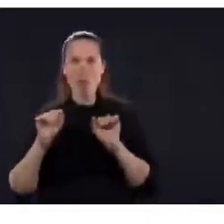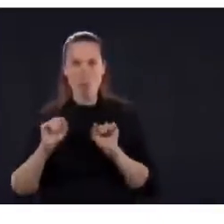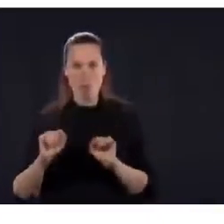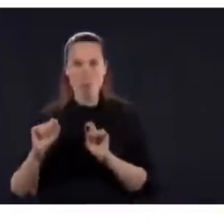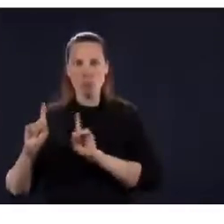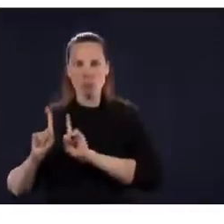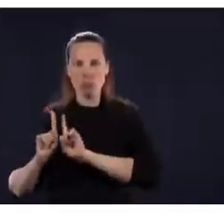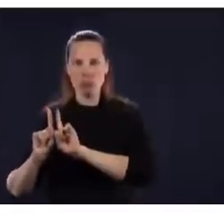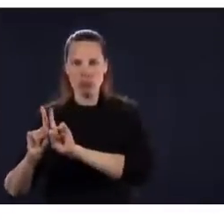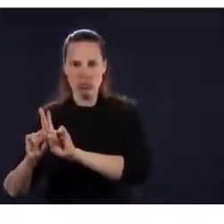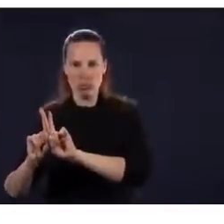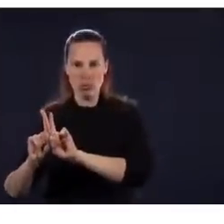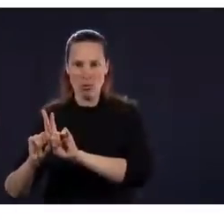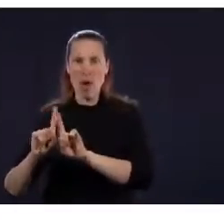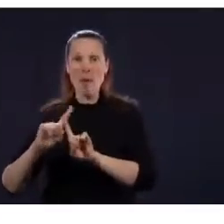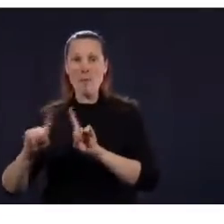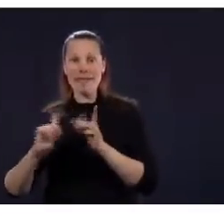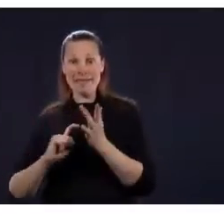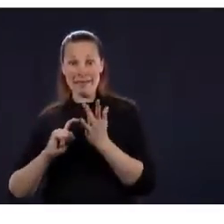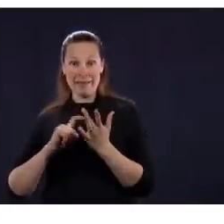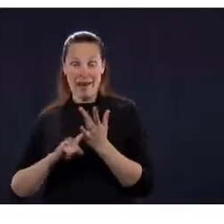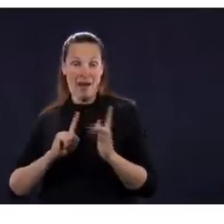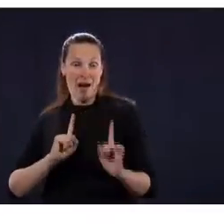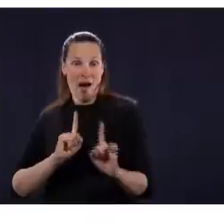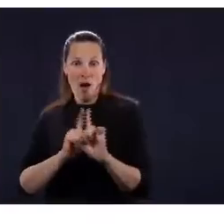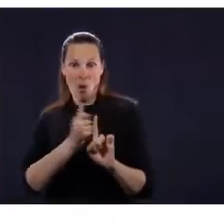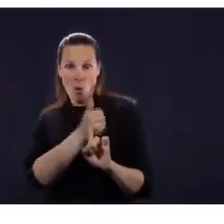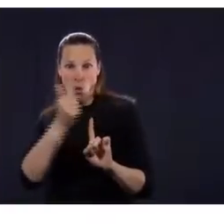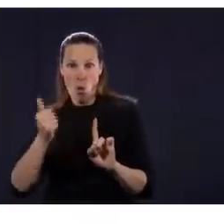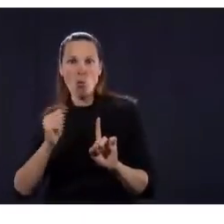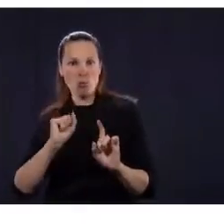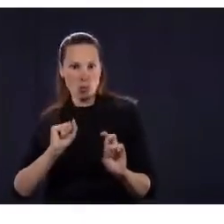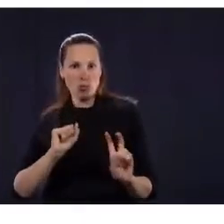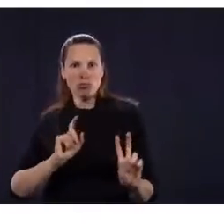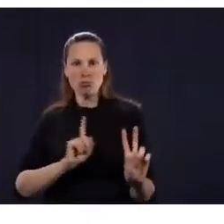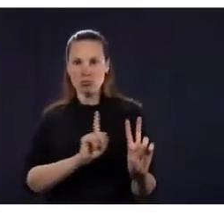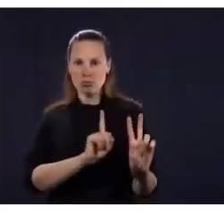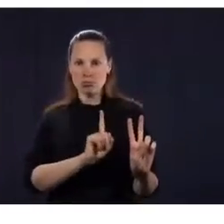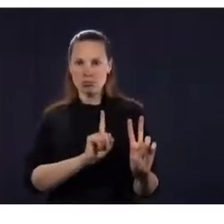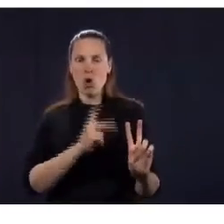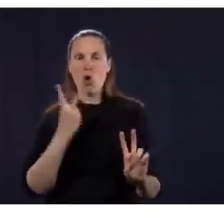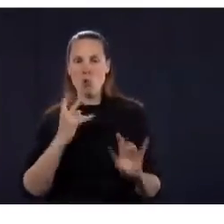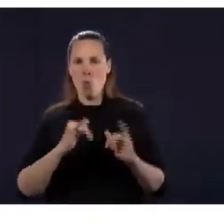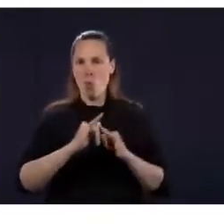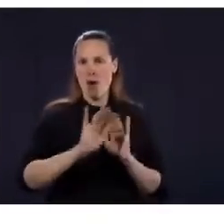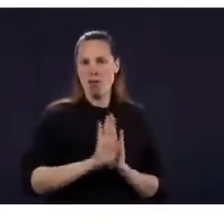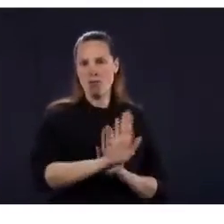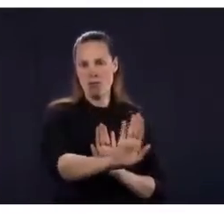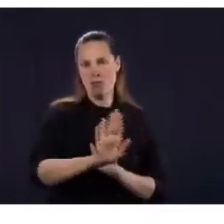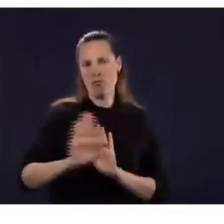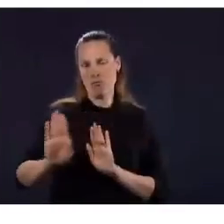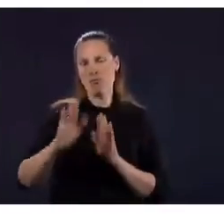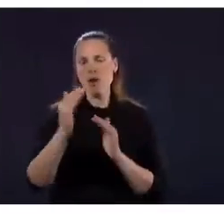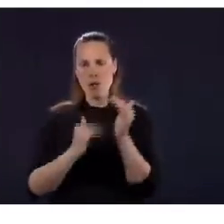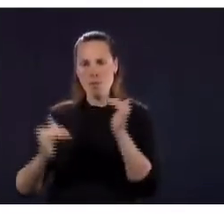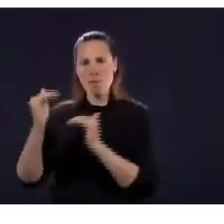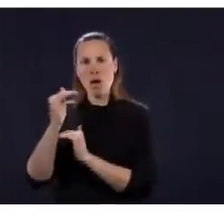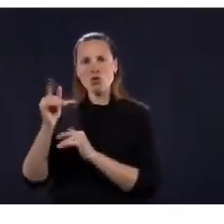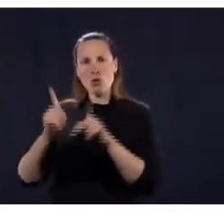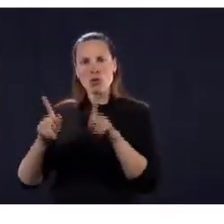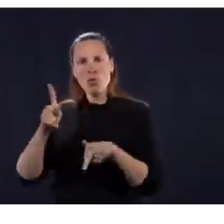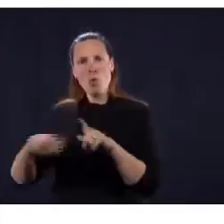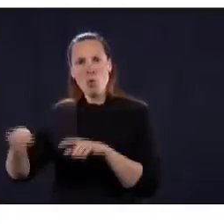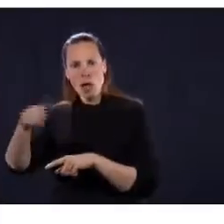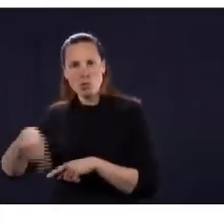ça jour après jour pendant des semaines, probablement même des mois, deux mètres, deux mètres, deux mètres, ou